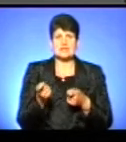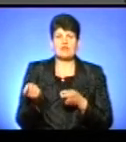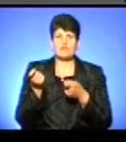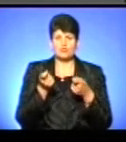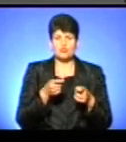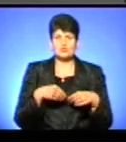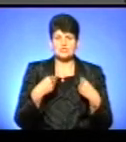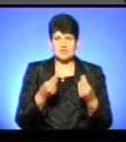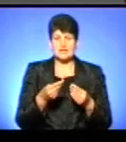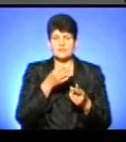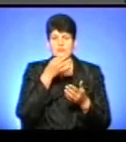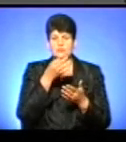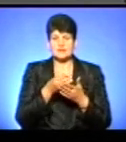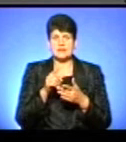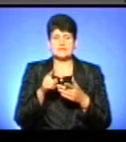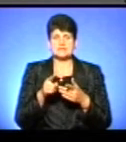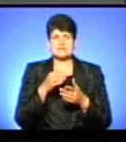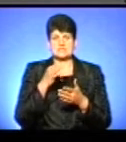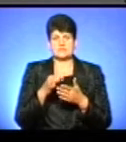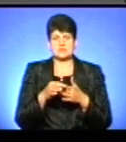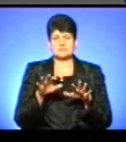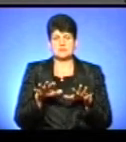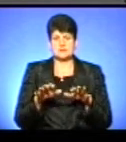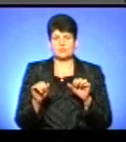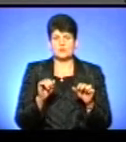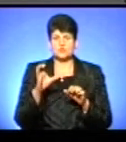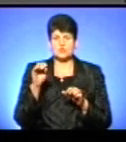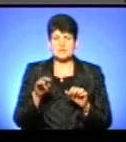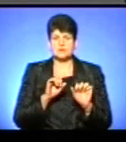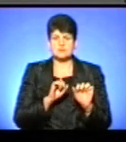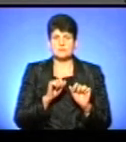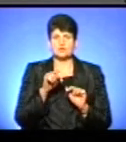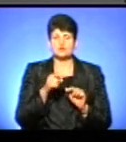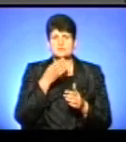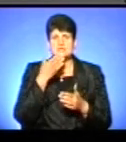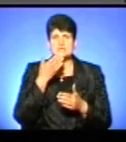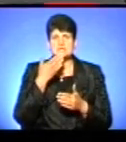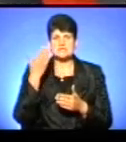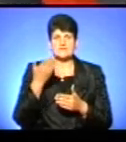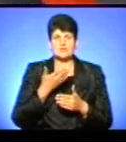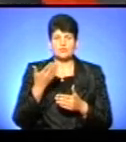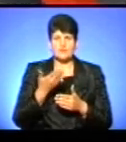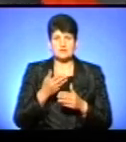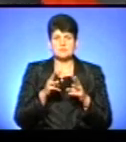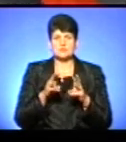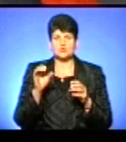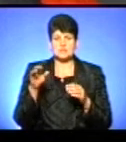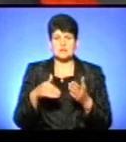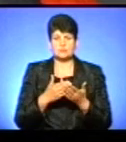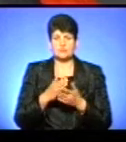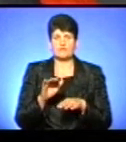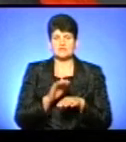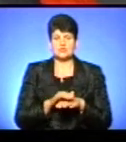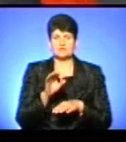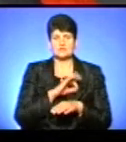і відповідає за звітність місцевим управлінням соціального захисту для того, щоб прозвітуватися в Міністерстві соціальної політики щодо фактичного